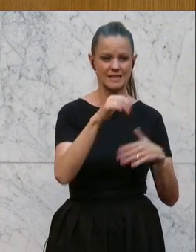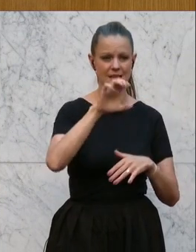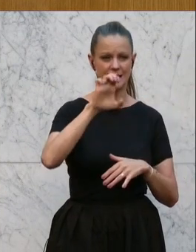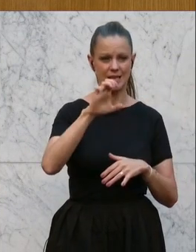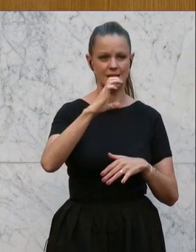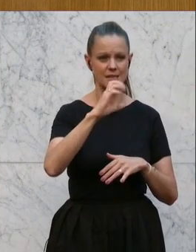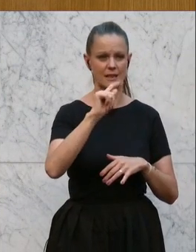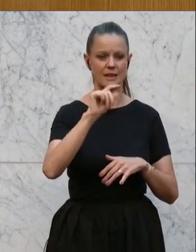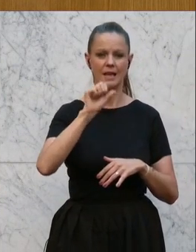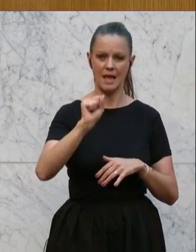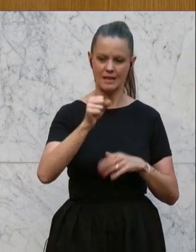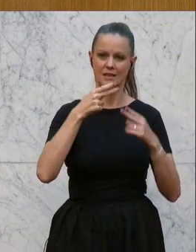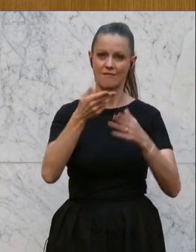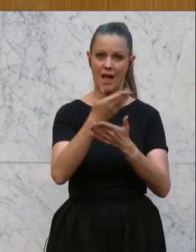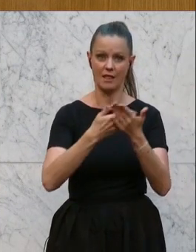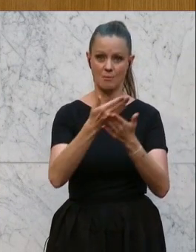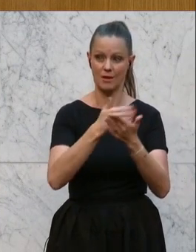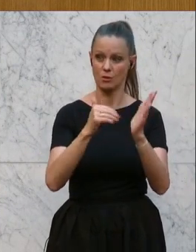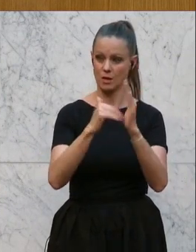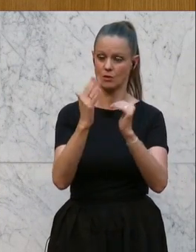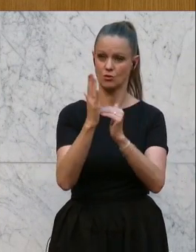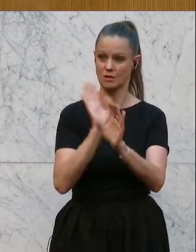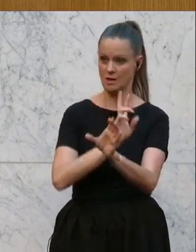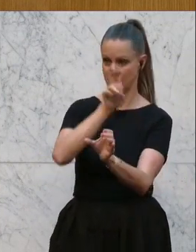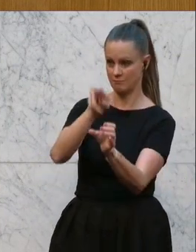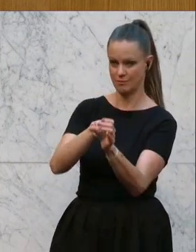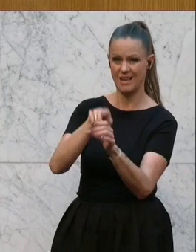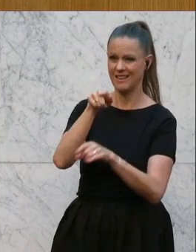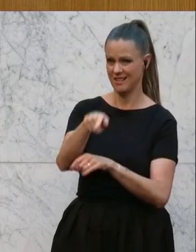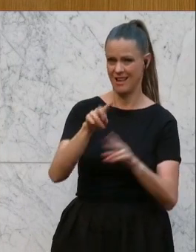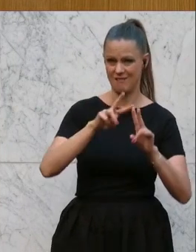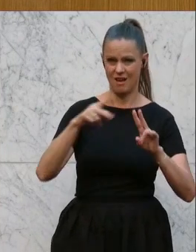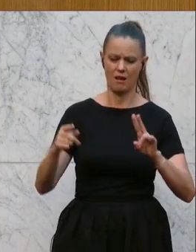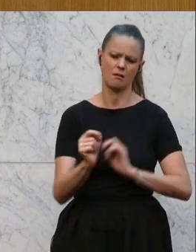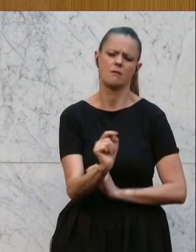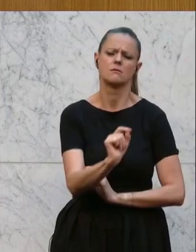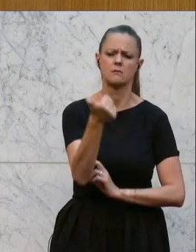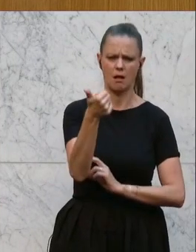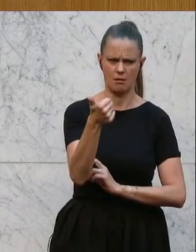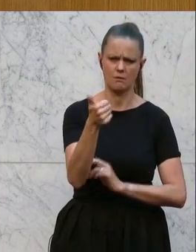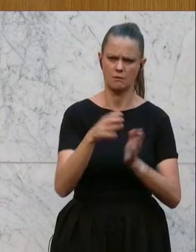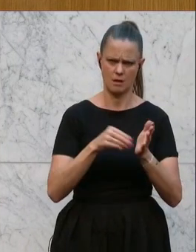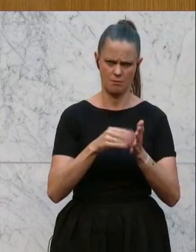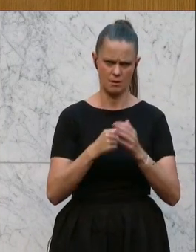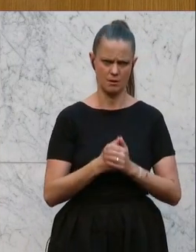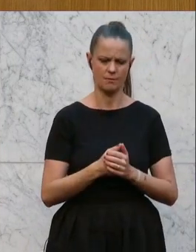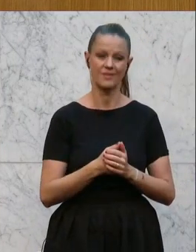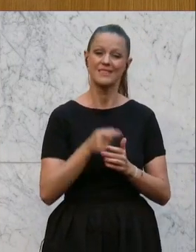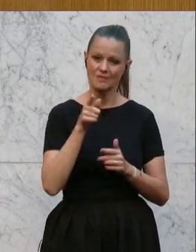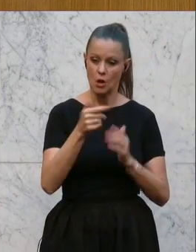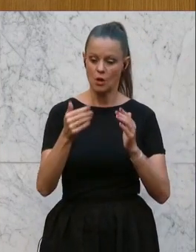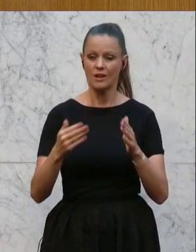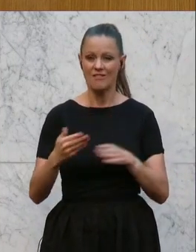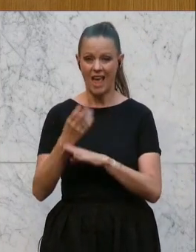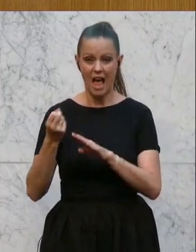ins System gekommen sind. Diese Variante wurde nur sehr, sehr selten genützt. Mit dem Quereinstieg neu gibt es